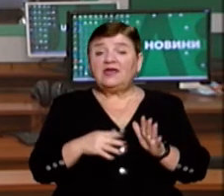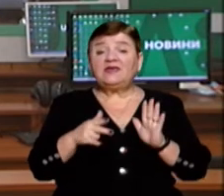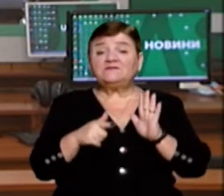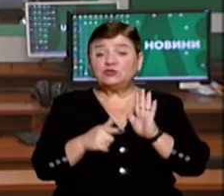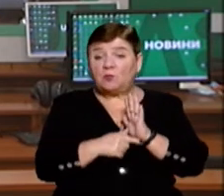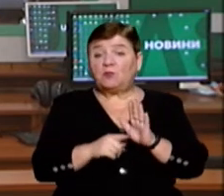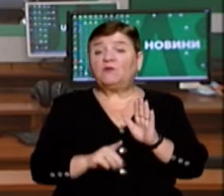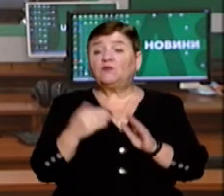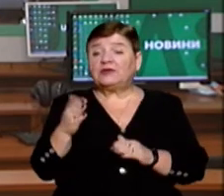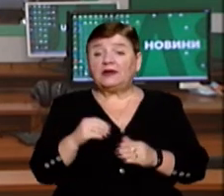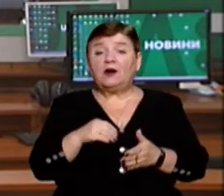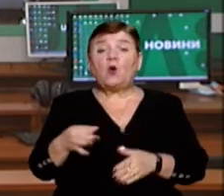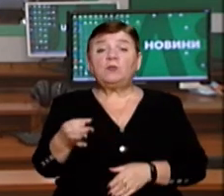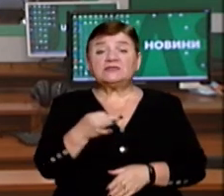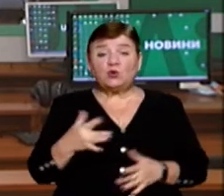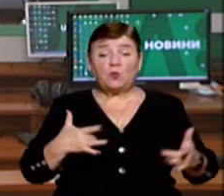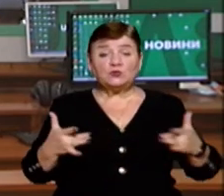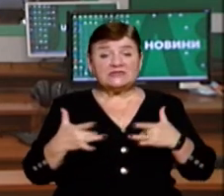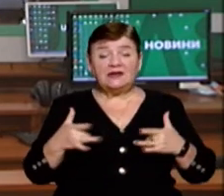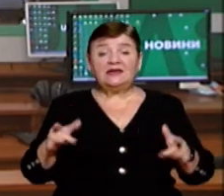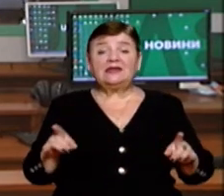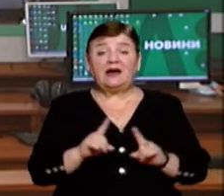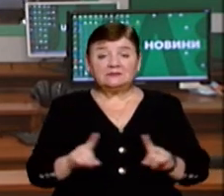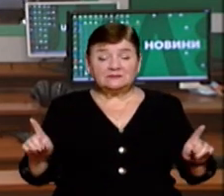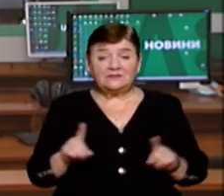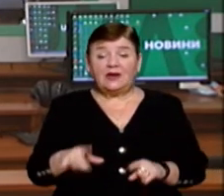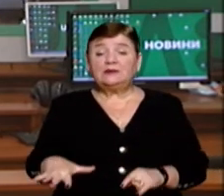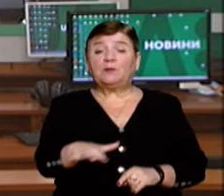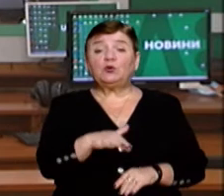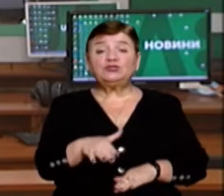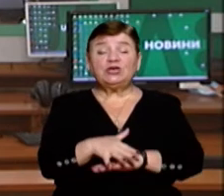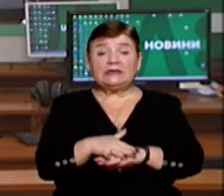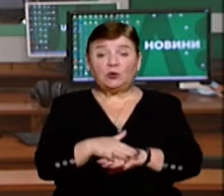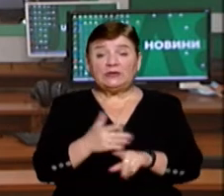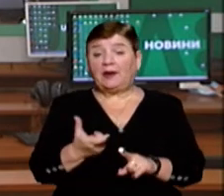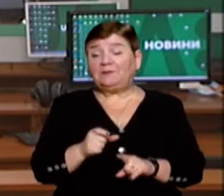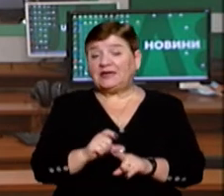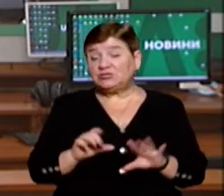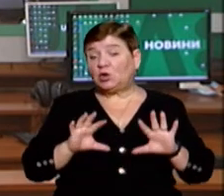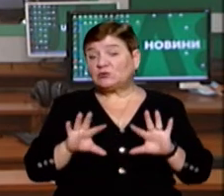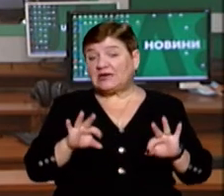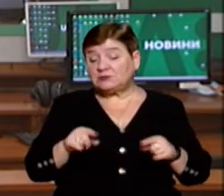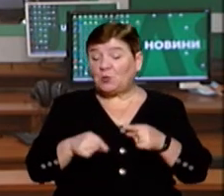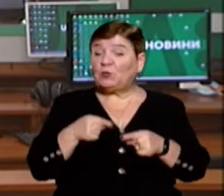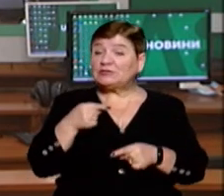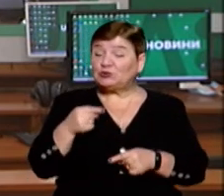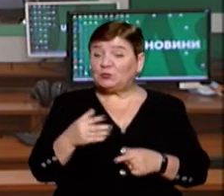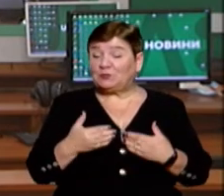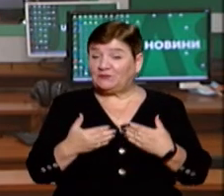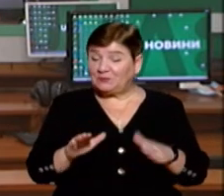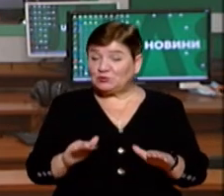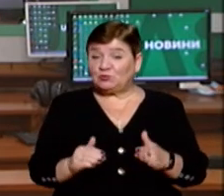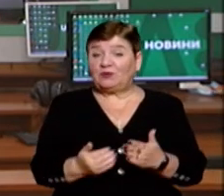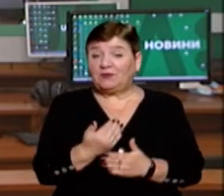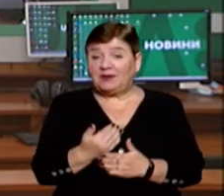вечора вони стартують від обласного муздрамтеатру. фінішують на площі Народній. Більше про це ми розкажемо в наступному випуску